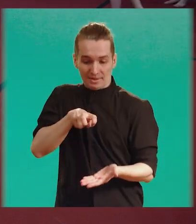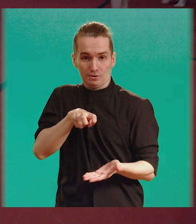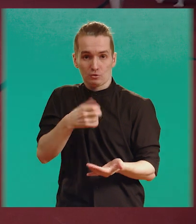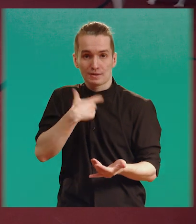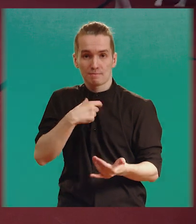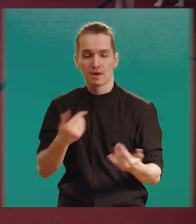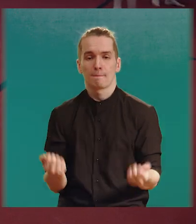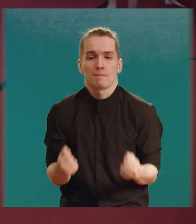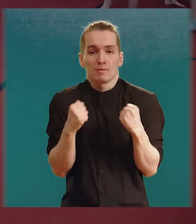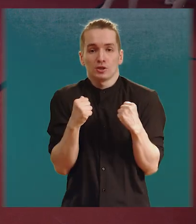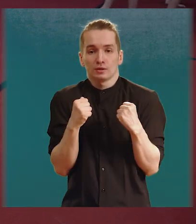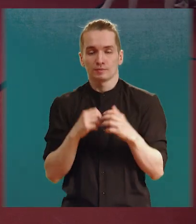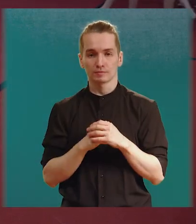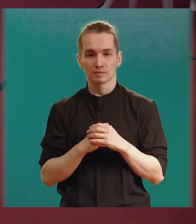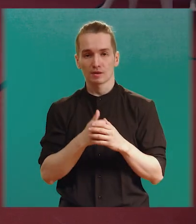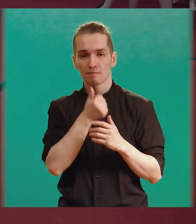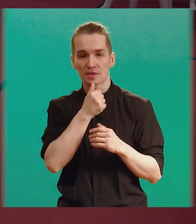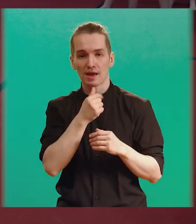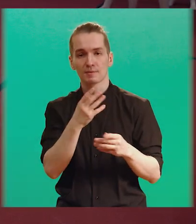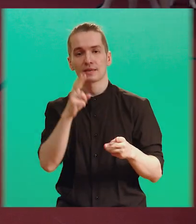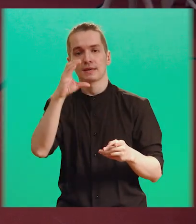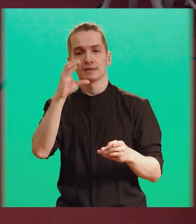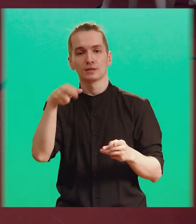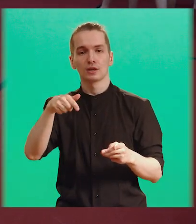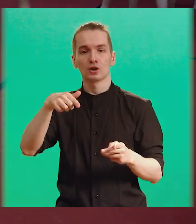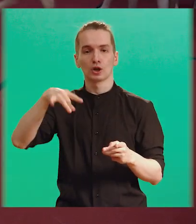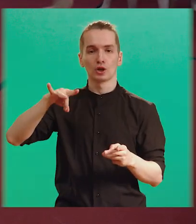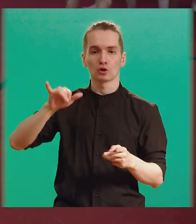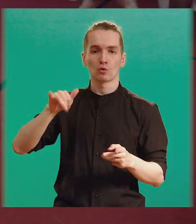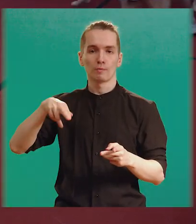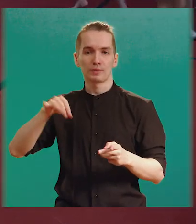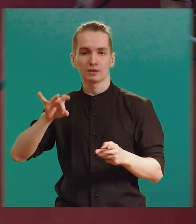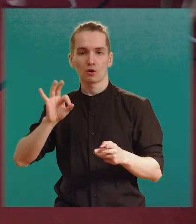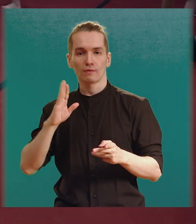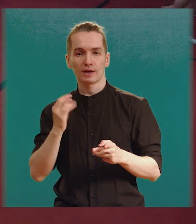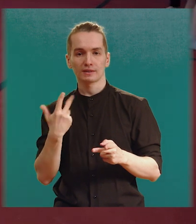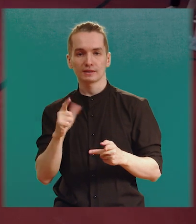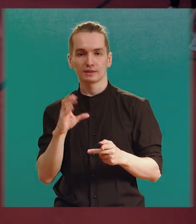рукам. Не руки коленем опускаем, а колени к рукам тянем. Понятно? Да, пробуем.